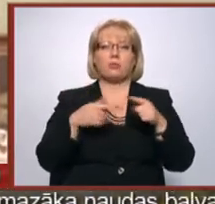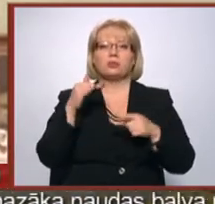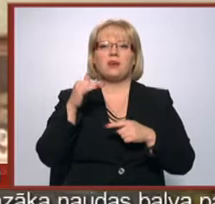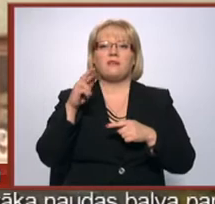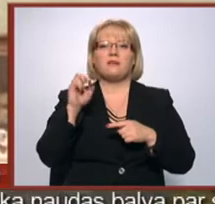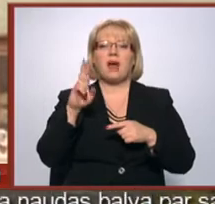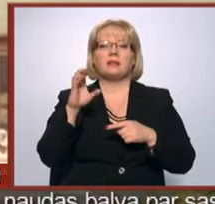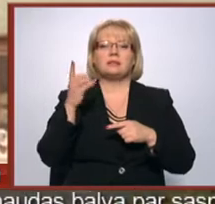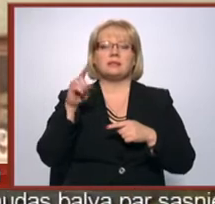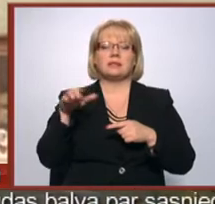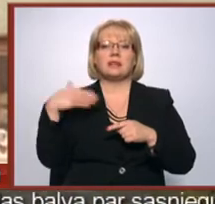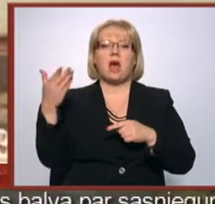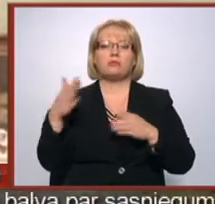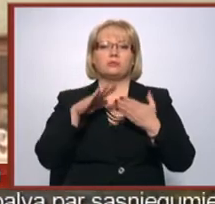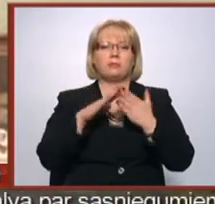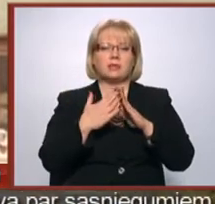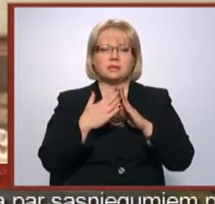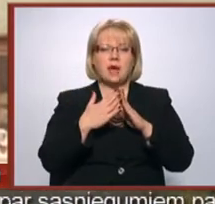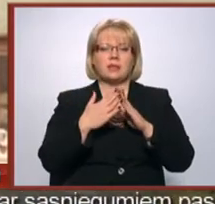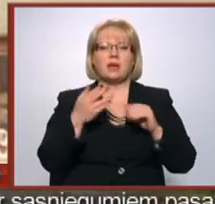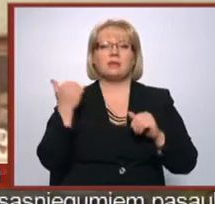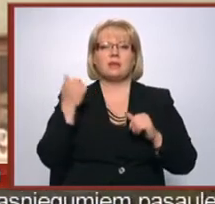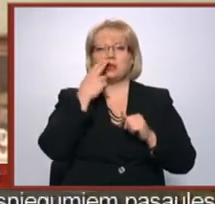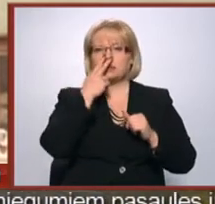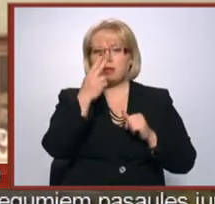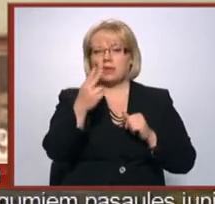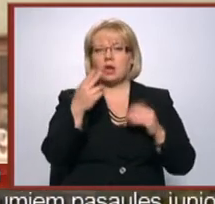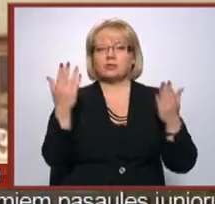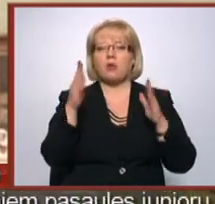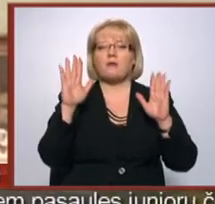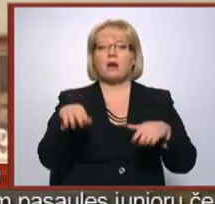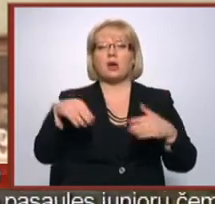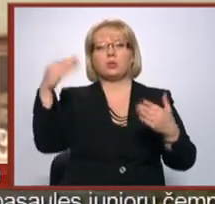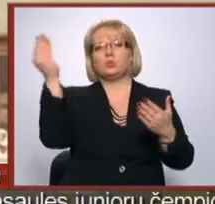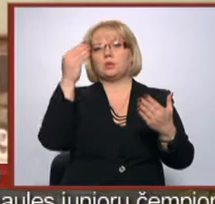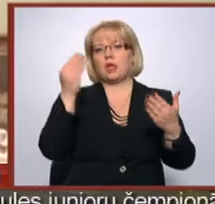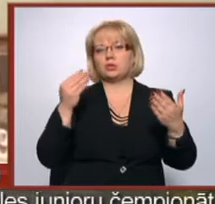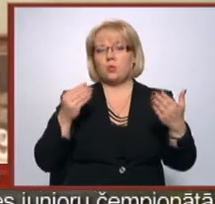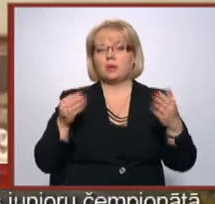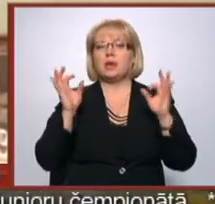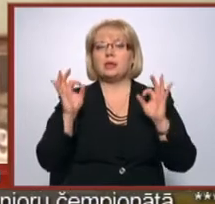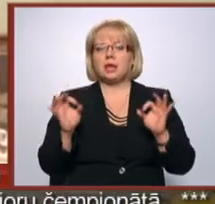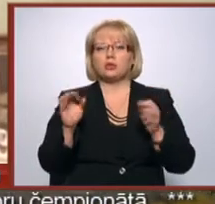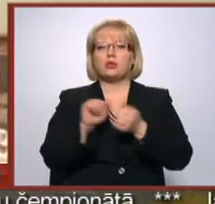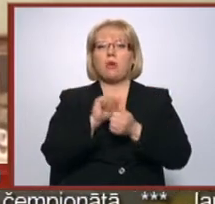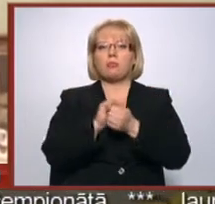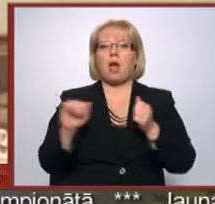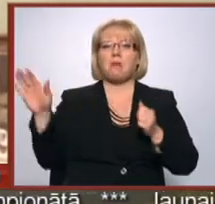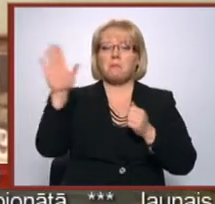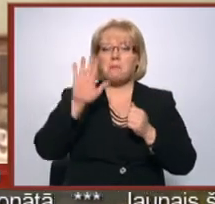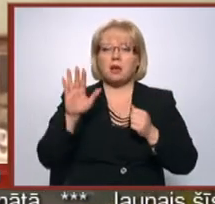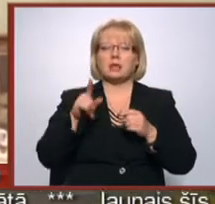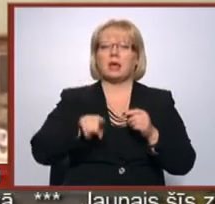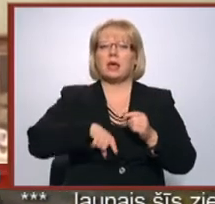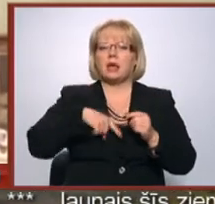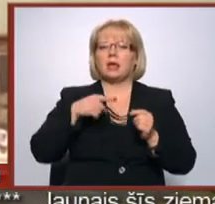ārpuspilsētas, viņš skatījās, ko viņš varētu uzgleznot, tieši no dabas. Tā viņš tā